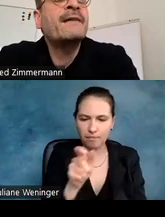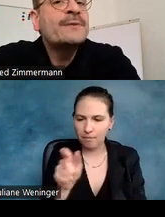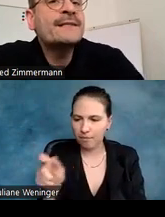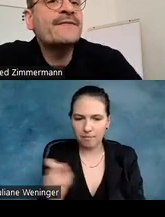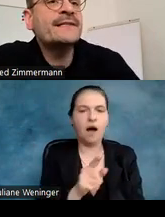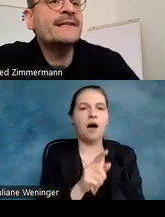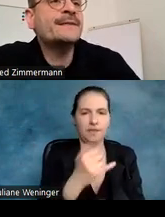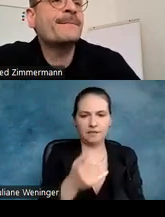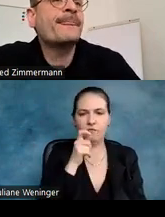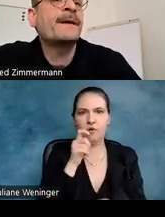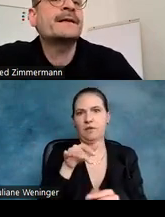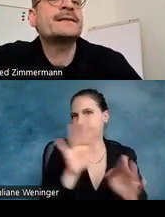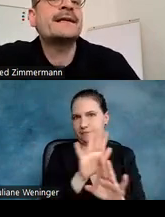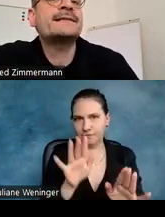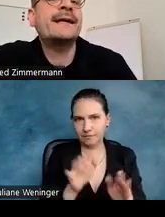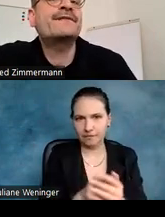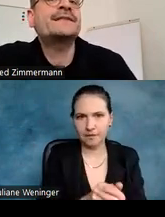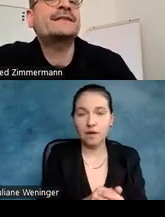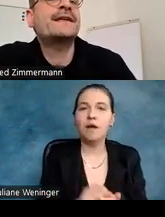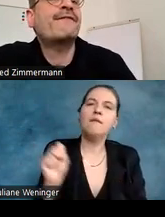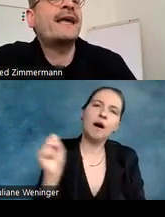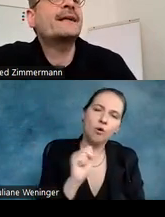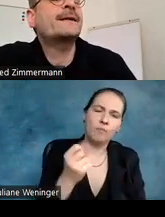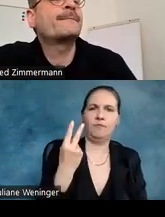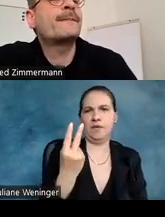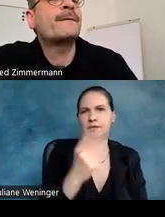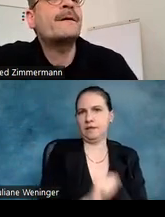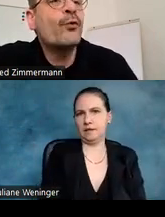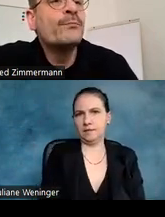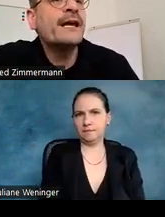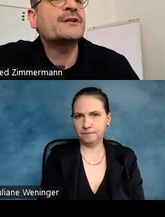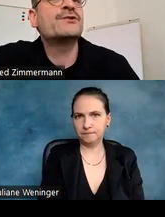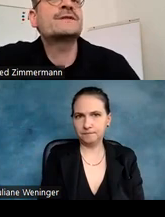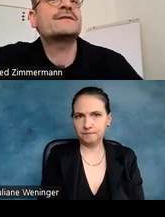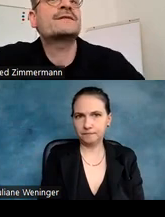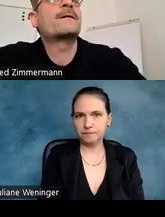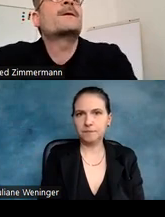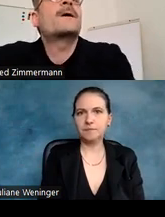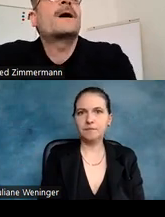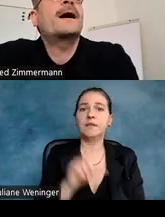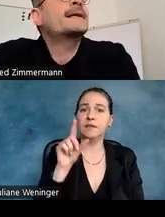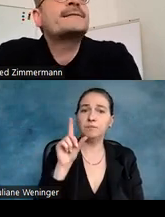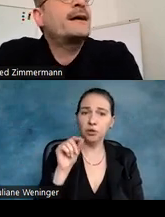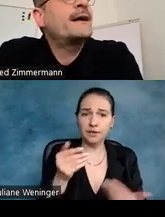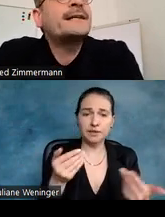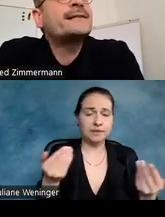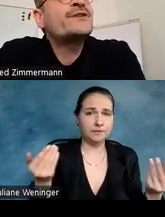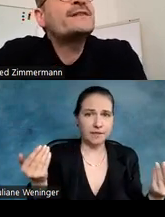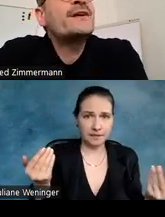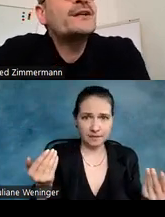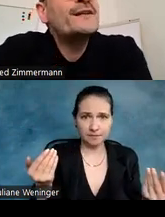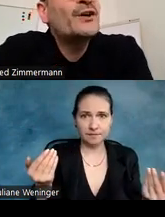Warum ist das wichtig? Das ist deshalb wichtig, weil im Umkehrschluss diese